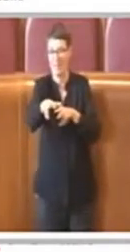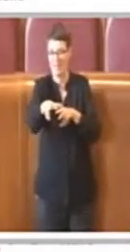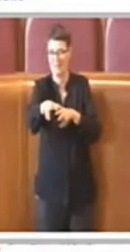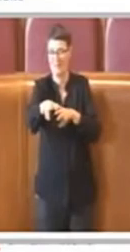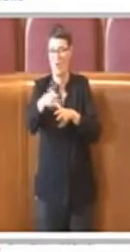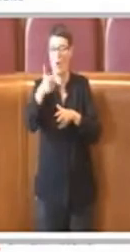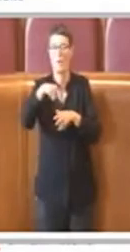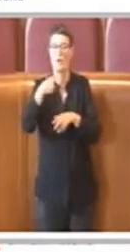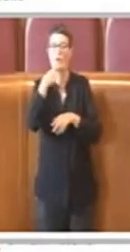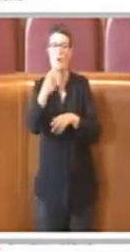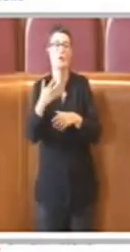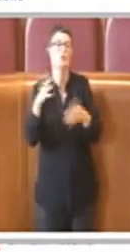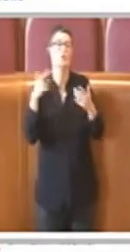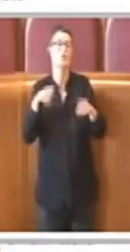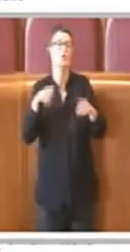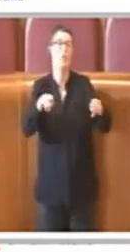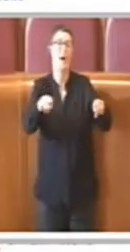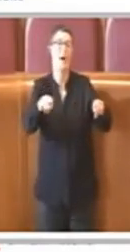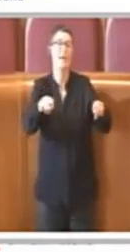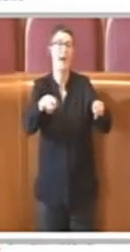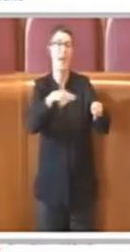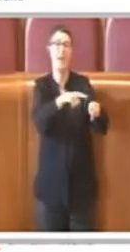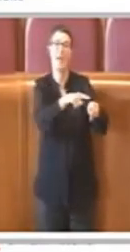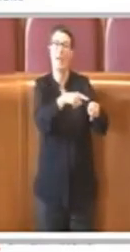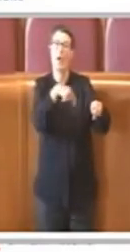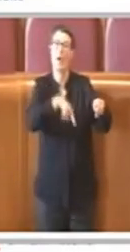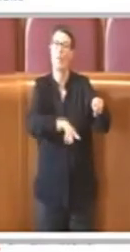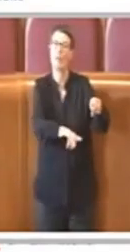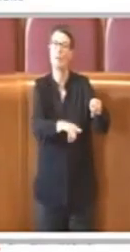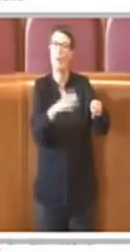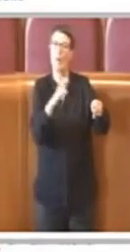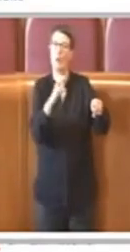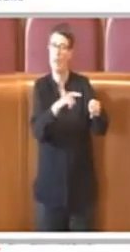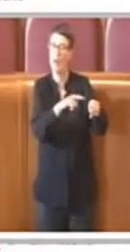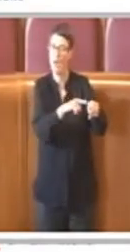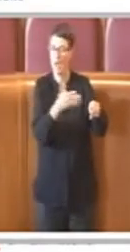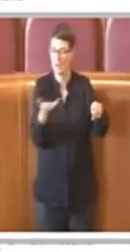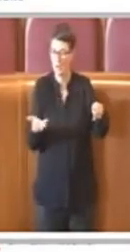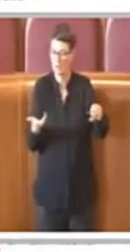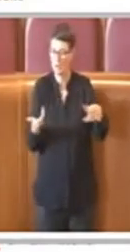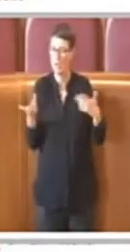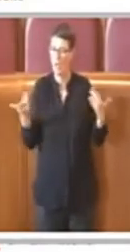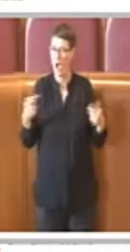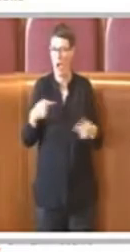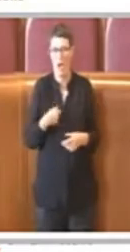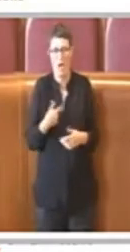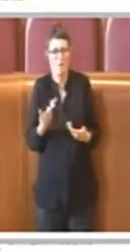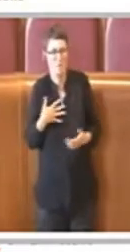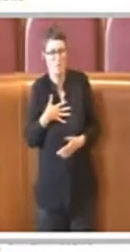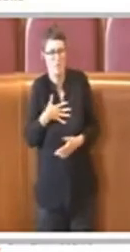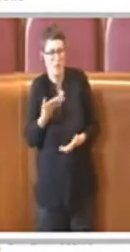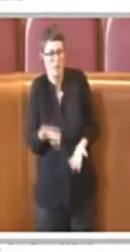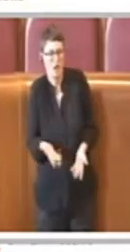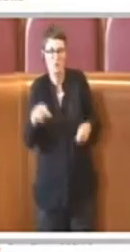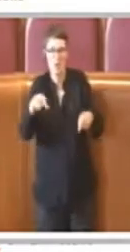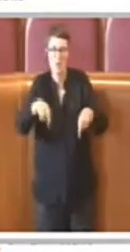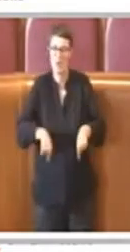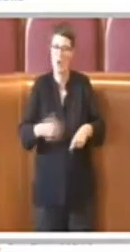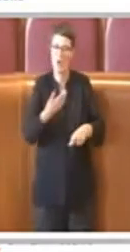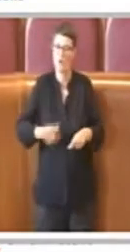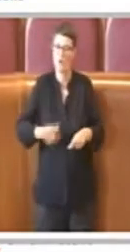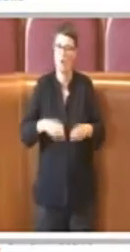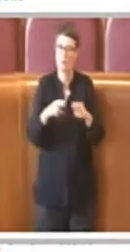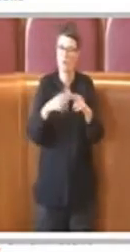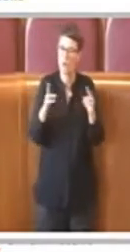metropolitana C. Quindi ripeto, a me fa piacere che oggi i consiglieri fanno tutte queste scoperte interessanti e che presentano una